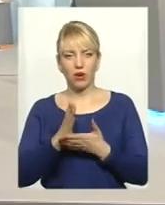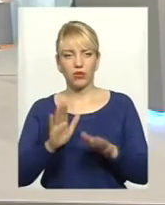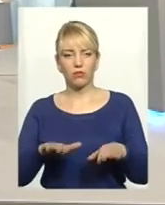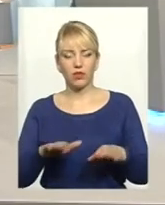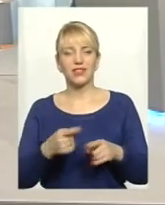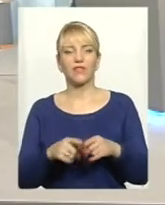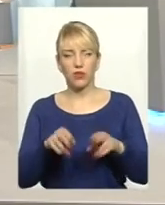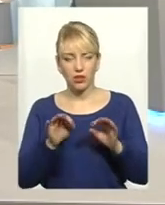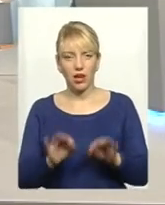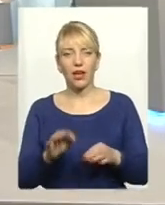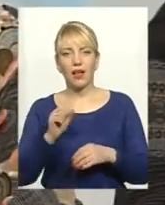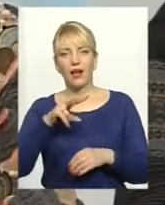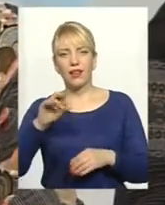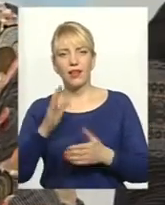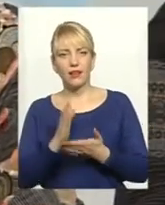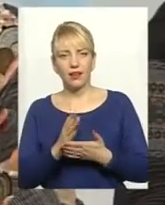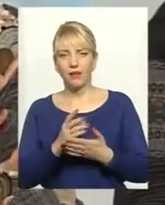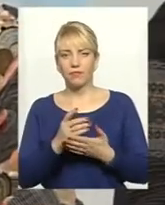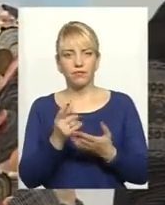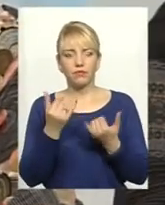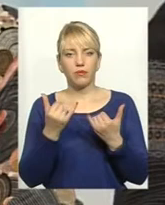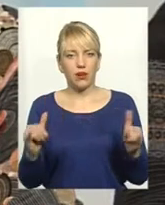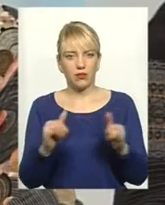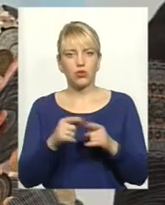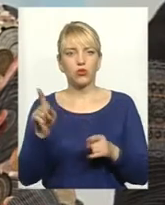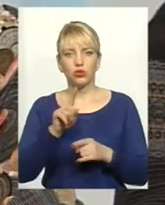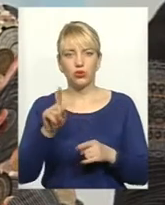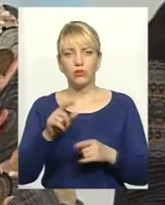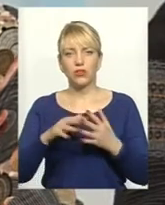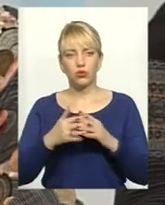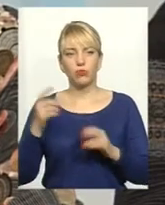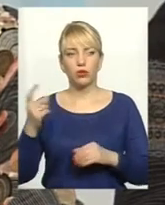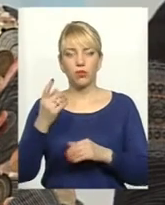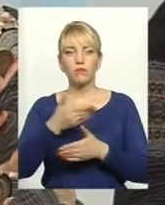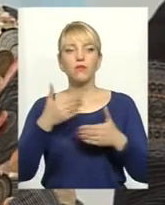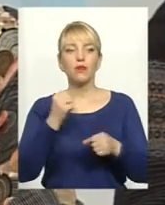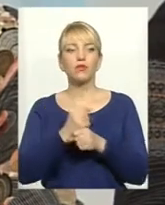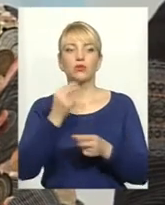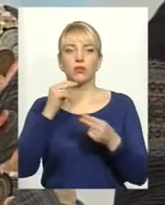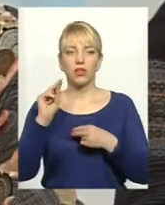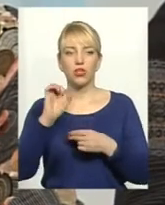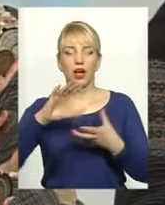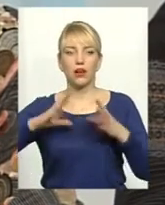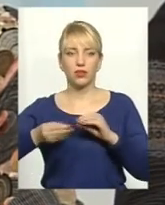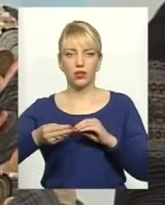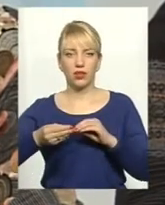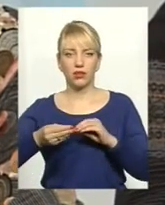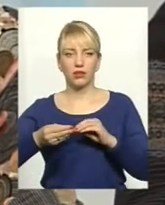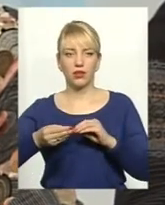але є парадокс при тому всьому, що ми в сільському господарстві працюємо краще, а результати